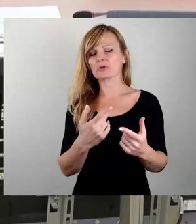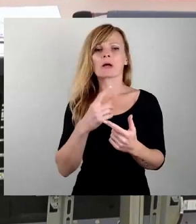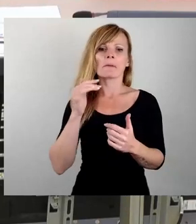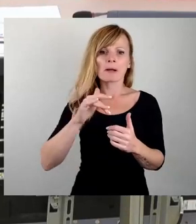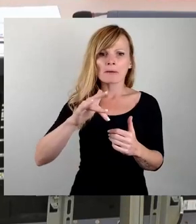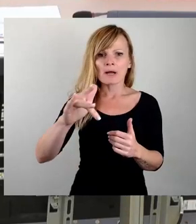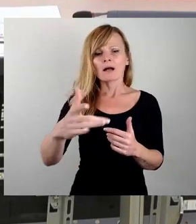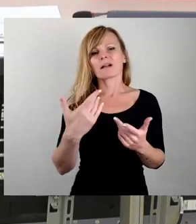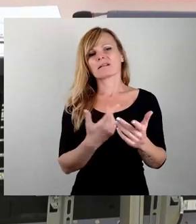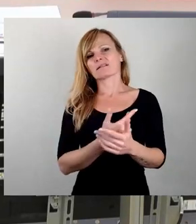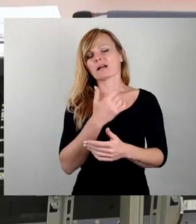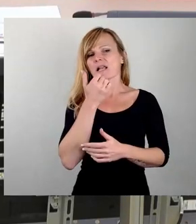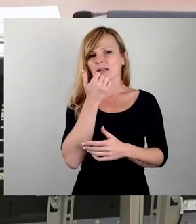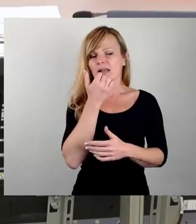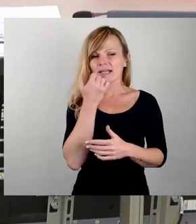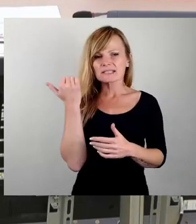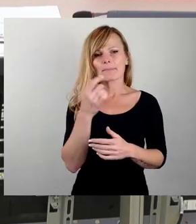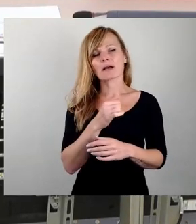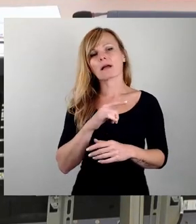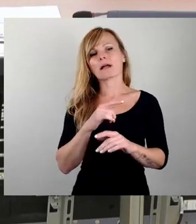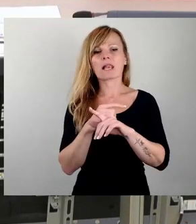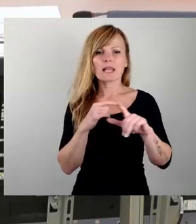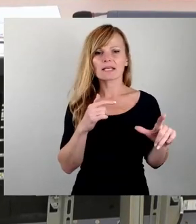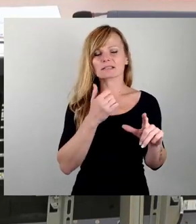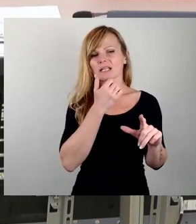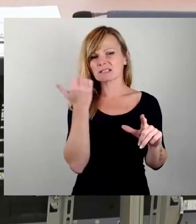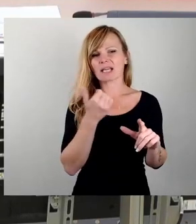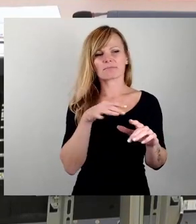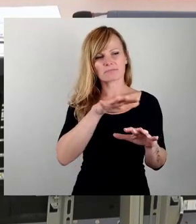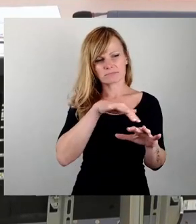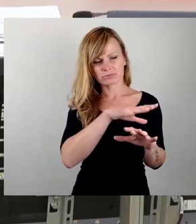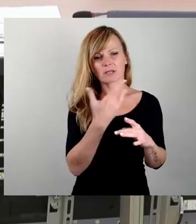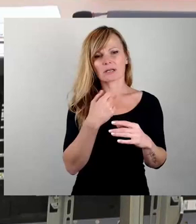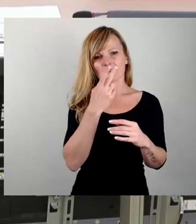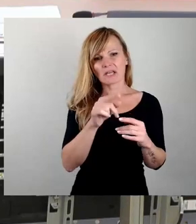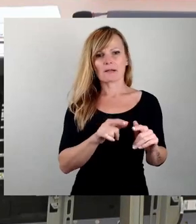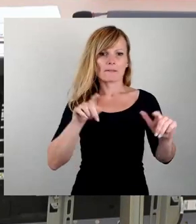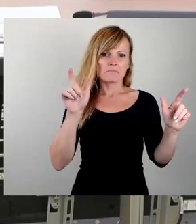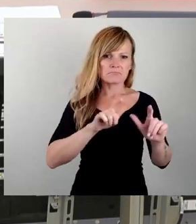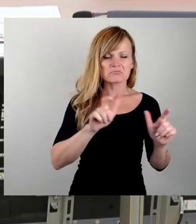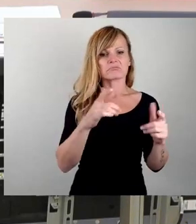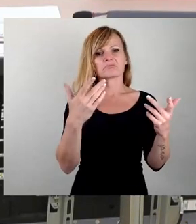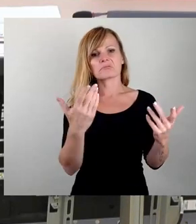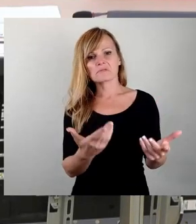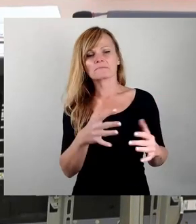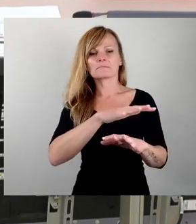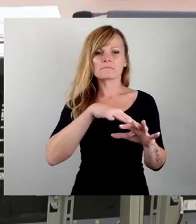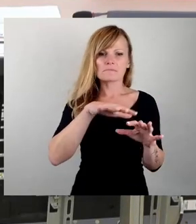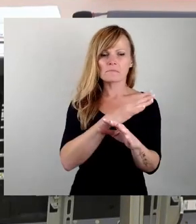linksextremer Splittergruppen als Bühne für schrille Inszenierungen zum 8. Mai. Zuletzt entdeckten es auch Budins Nachtwölfe für sich.